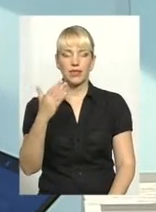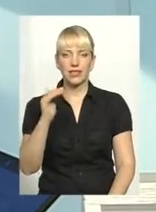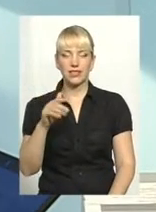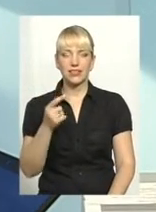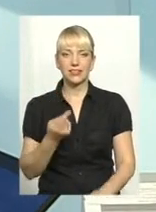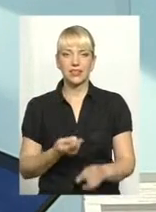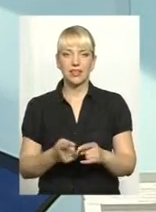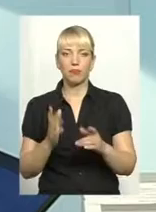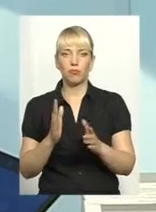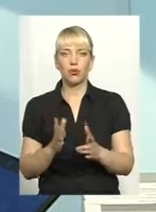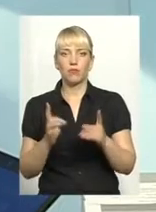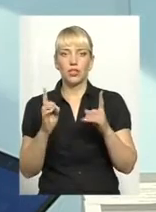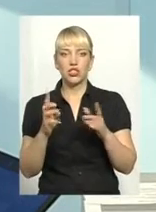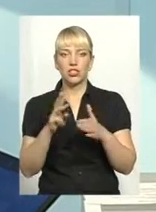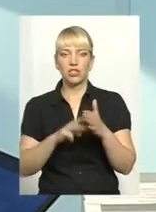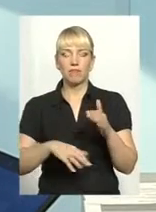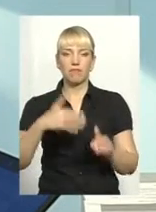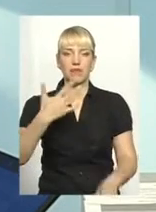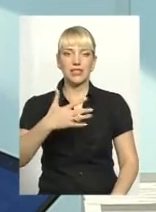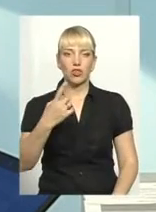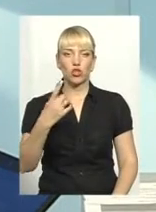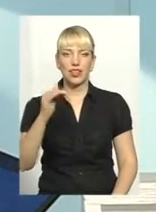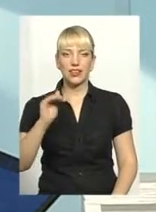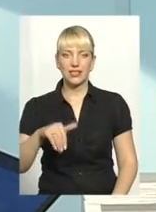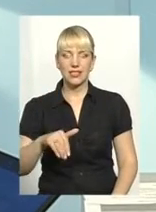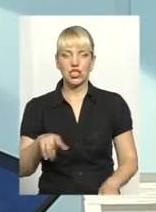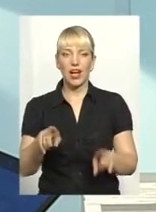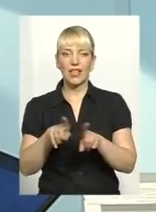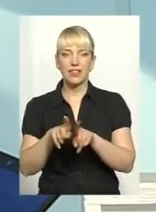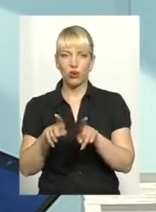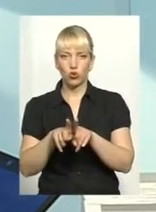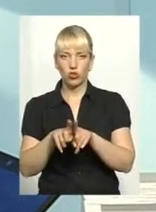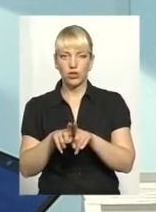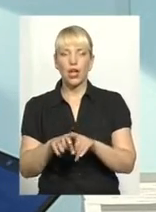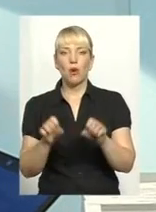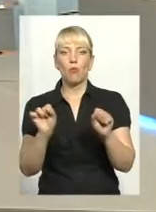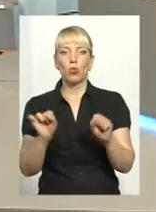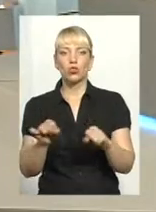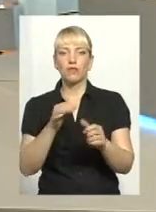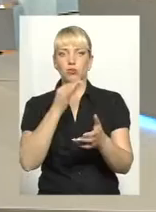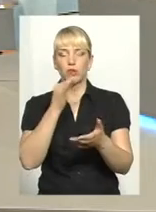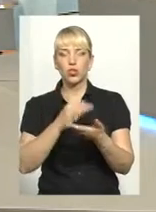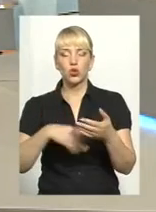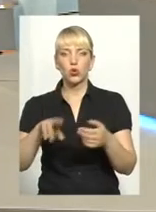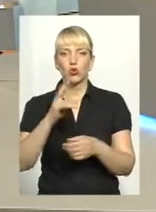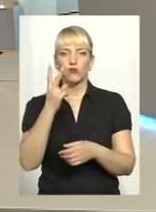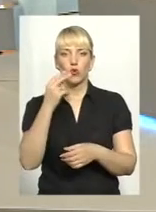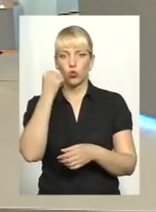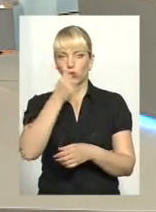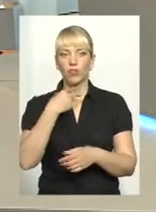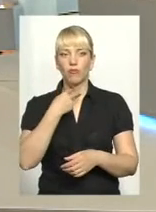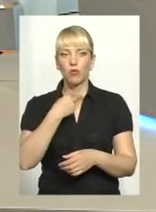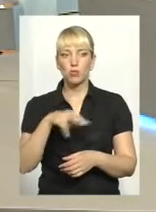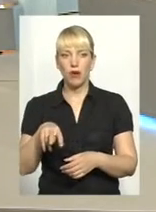значно вищі штрафи до 51 тисячі, а також, можливо, відповідальність до двох років позбавлення